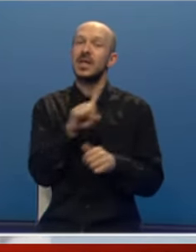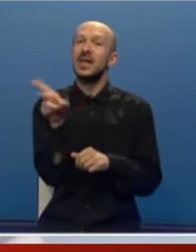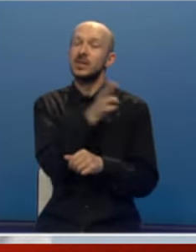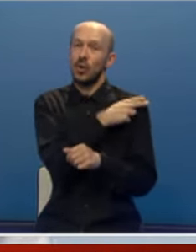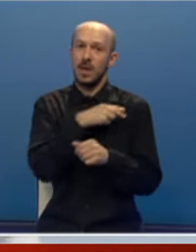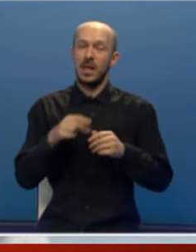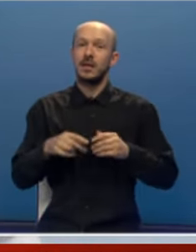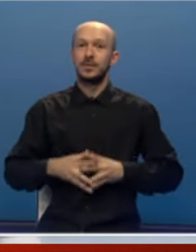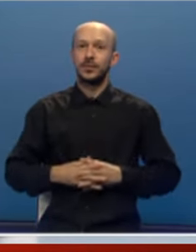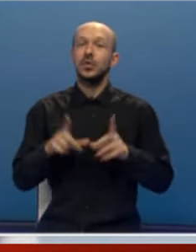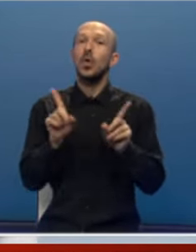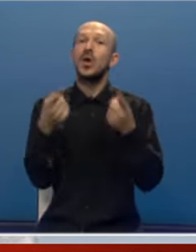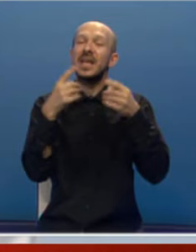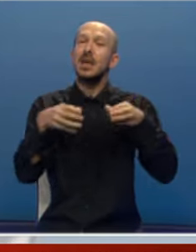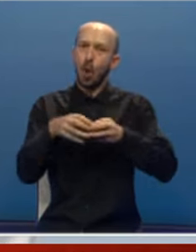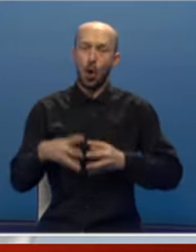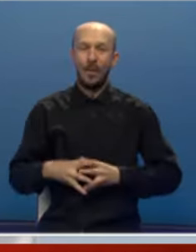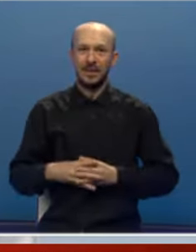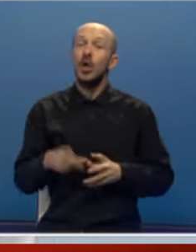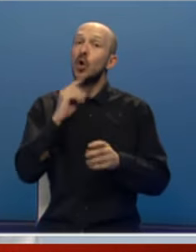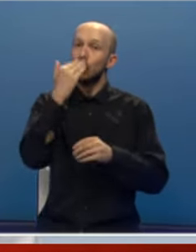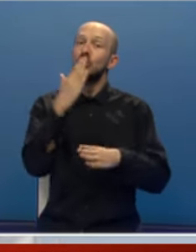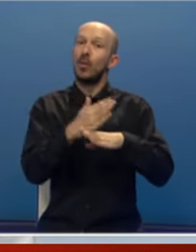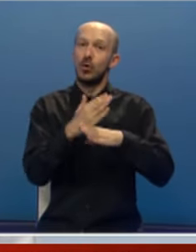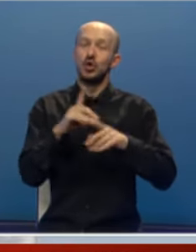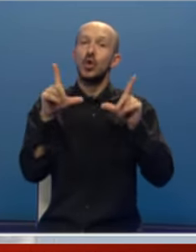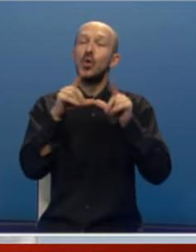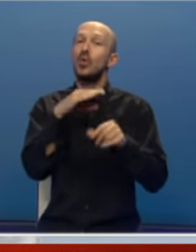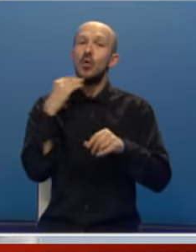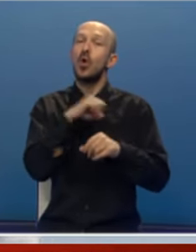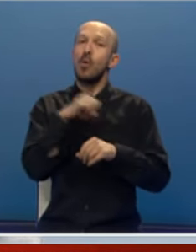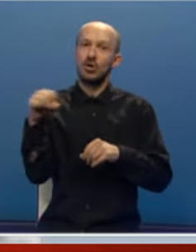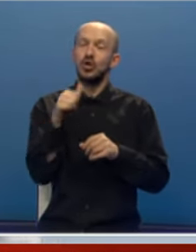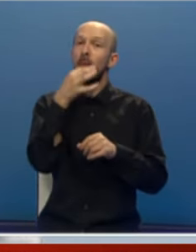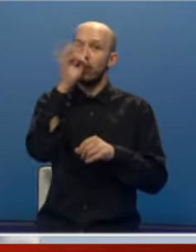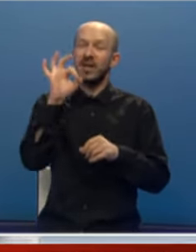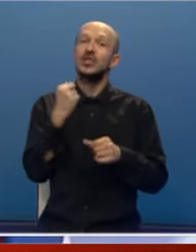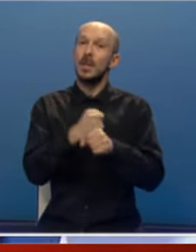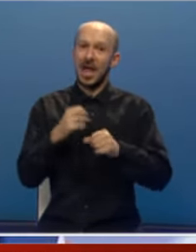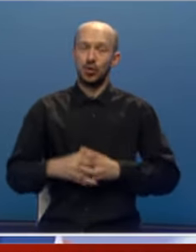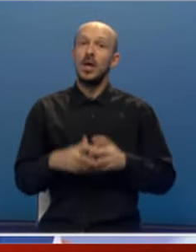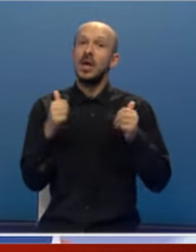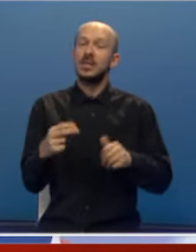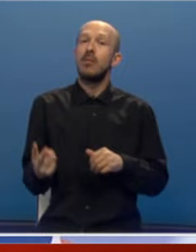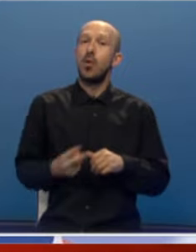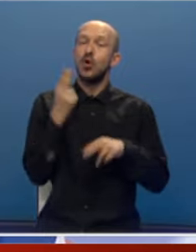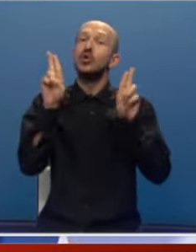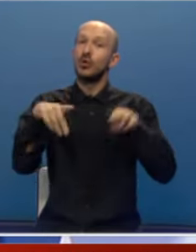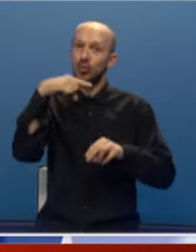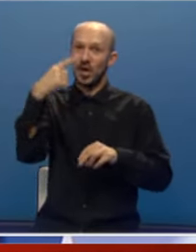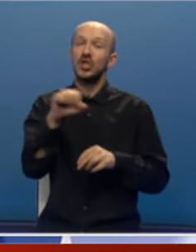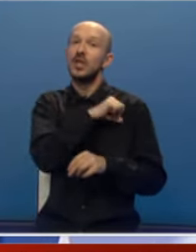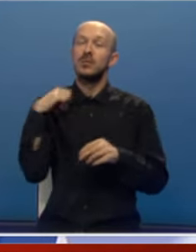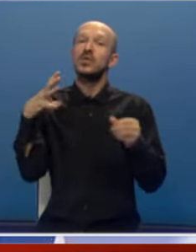imali, naprimo ovim urgentnim blokom koji će pomoći u mnogo bržem i efikasnijem radu. Sada sa ponosom možemo reći